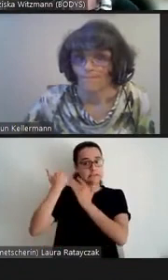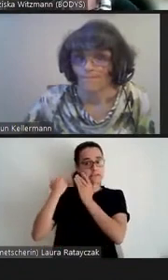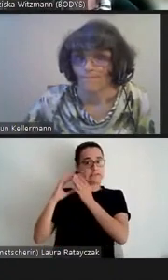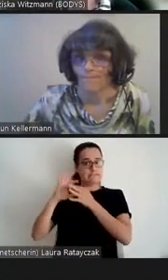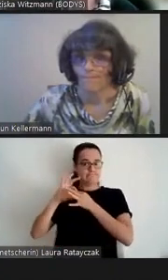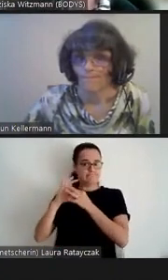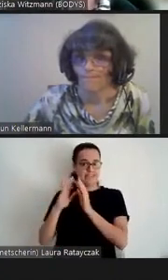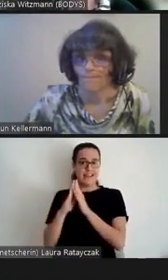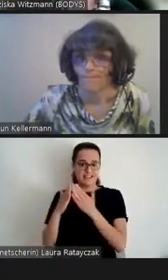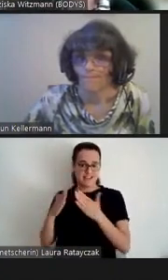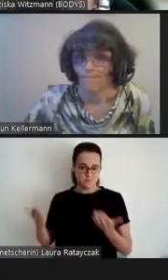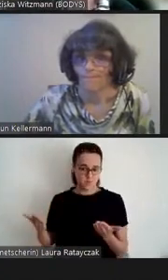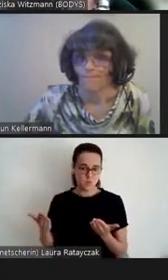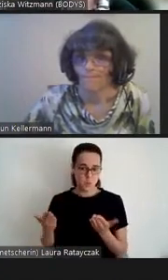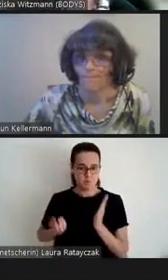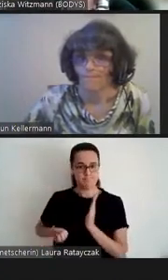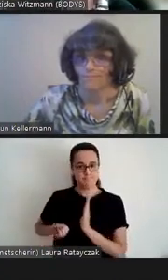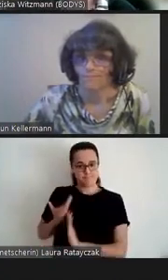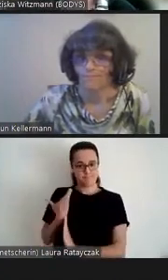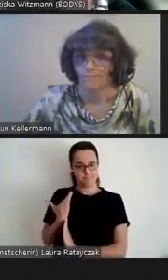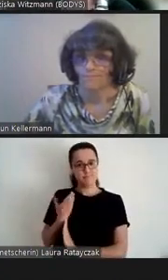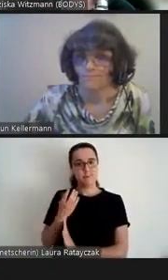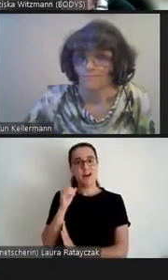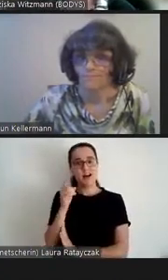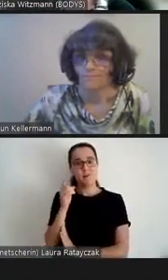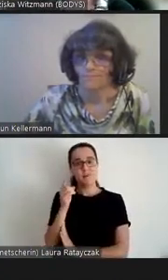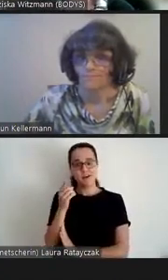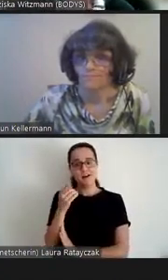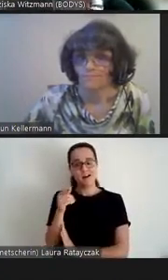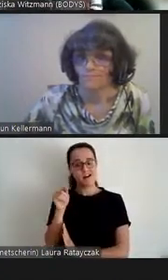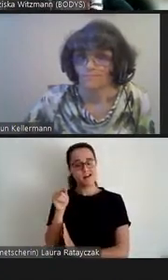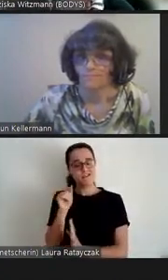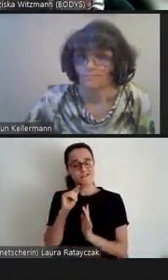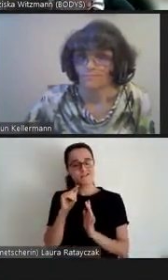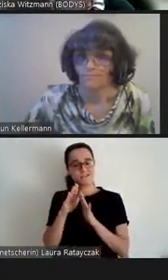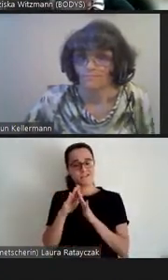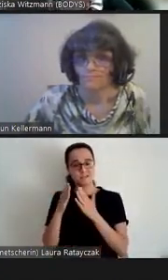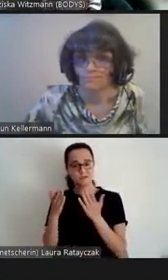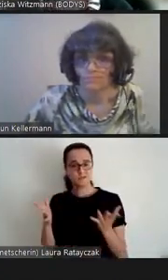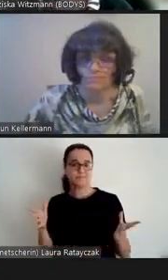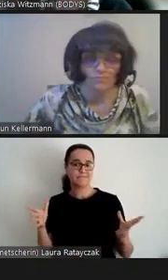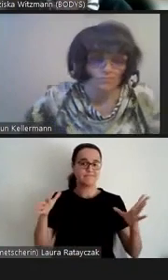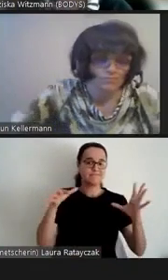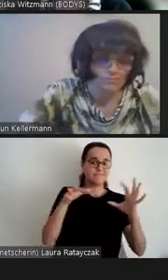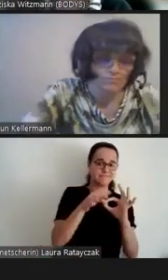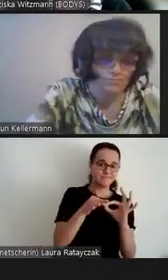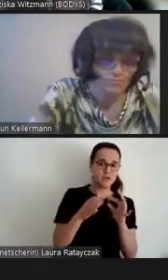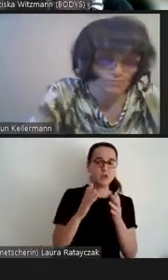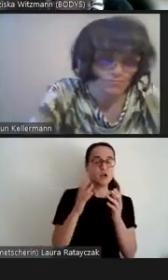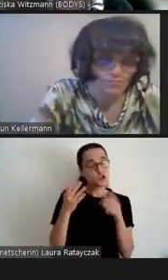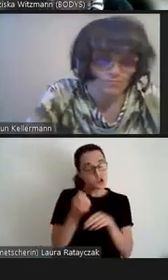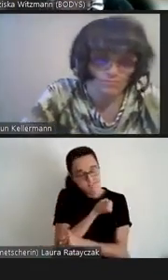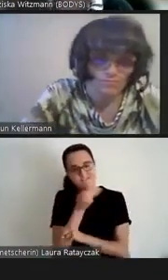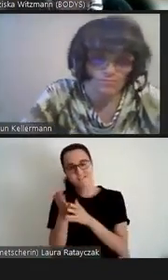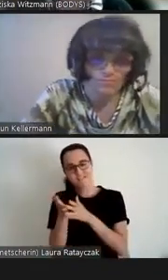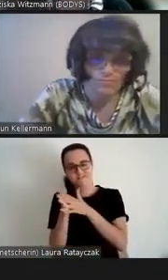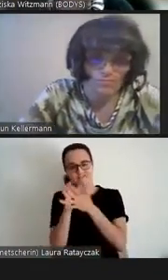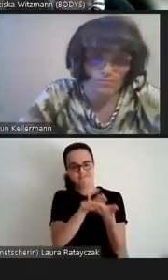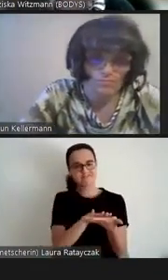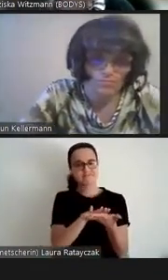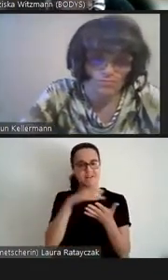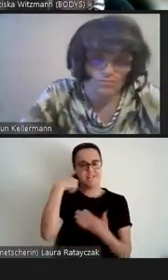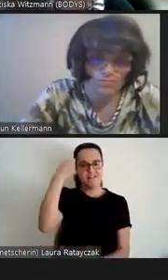hat, tatsächlich, aber auch den Sprung auf die Kino-Leinwand geschafft